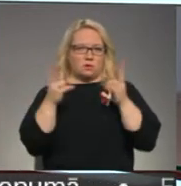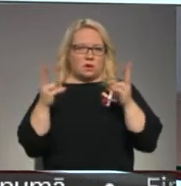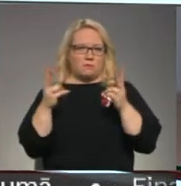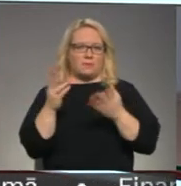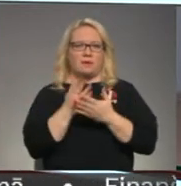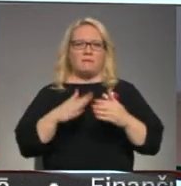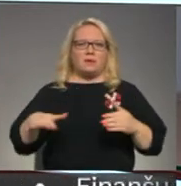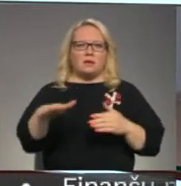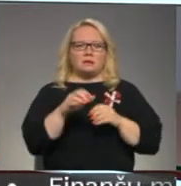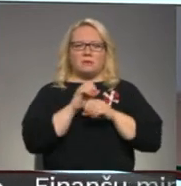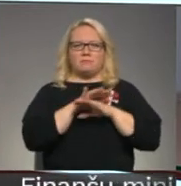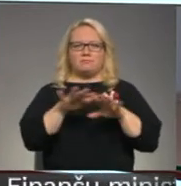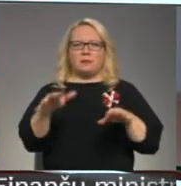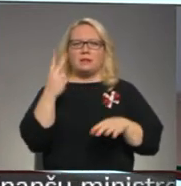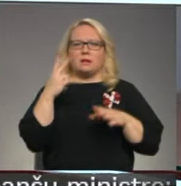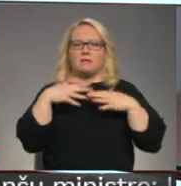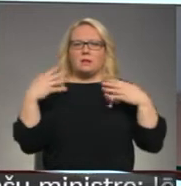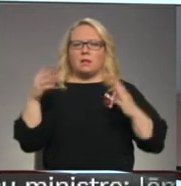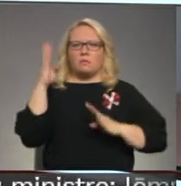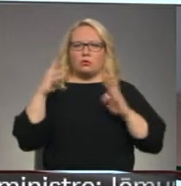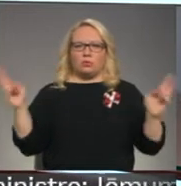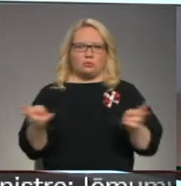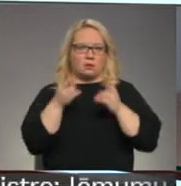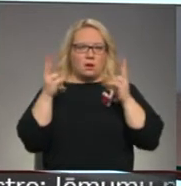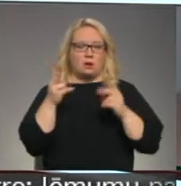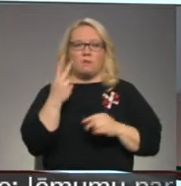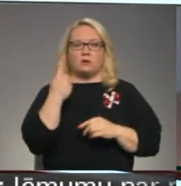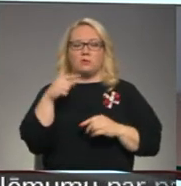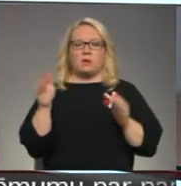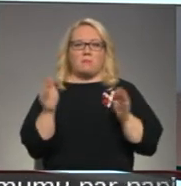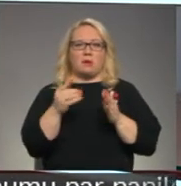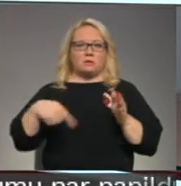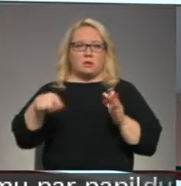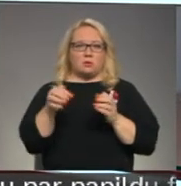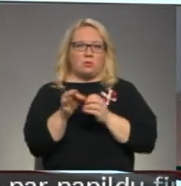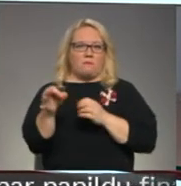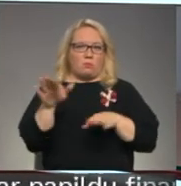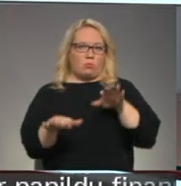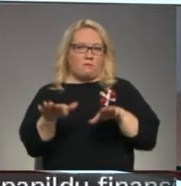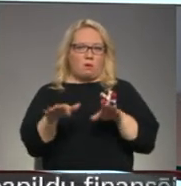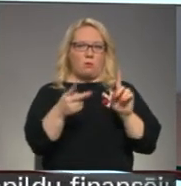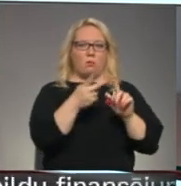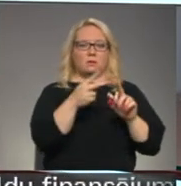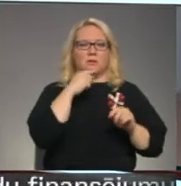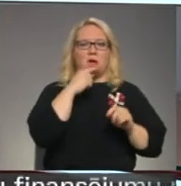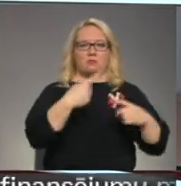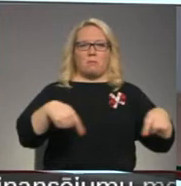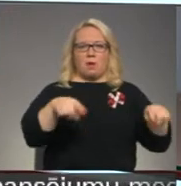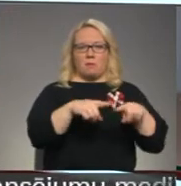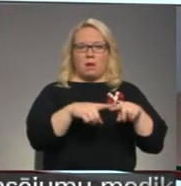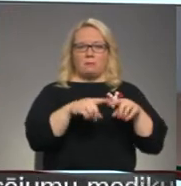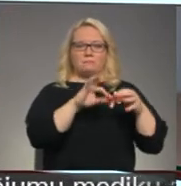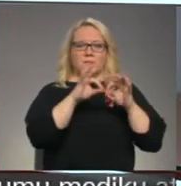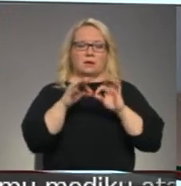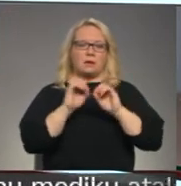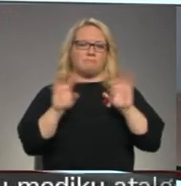ugunskrēkiem. Vidzemē plosījās divi lielu mežu ugunskrēki. Viens no tiem – masa lacis, no veda purvā, otrs – cēsu apkājumē.